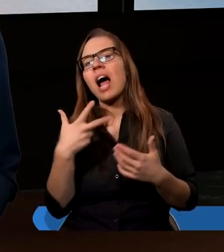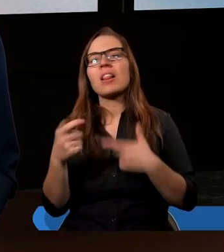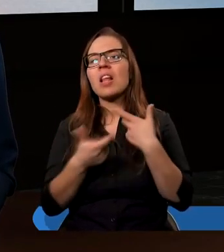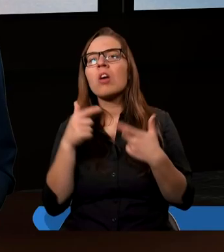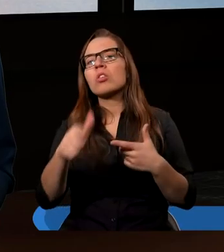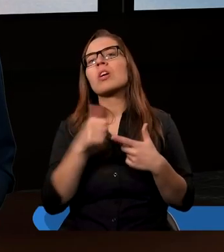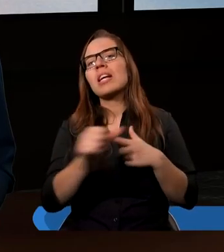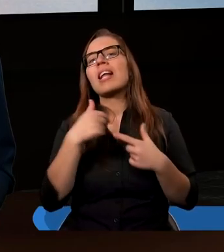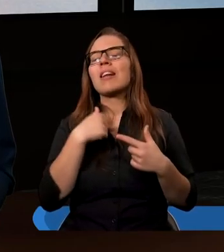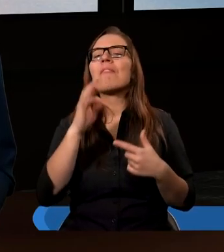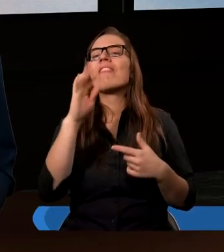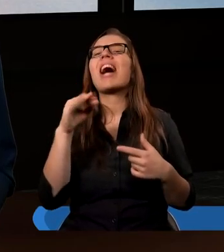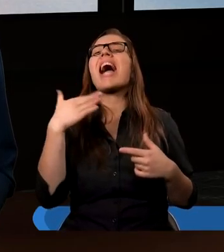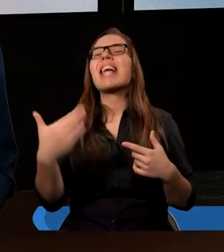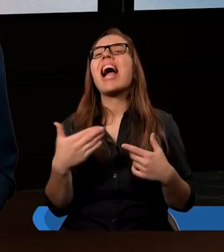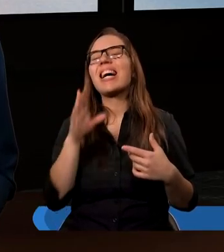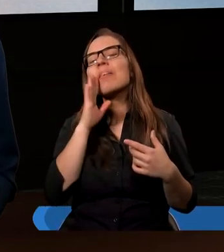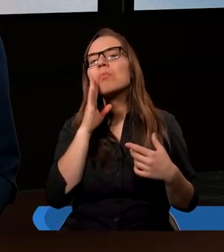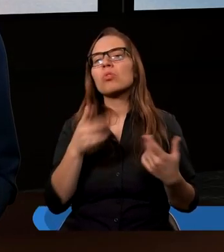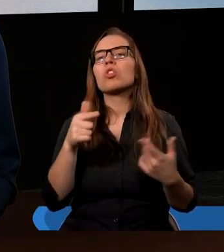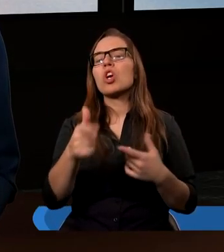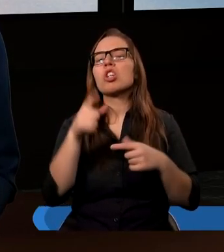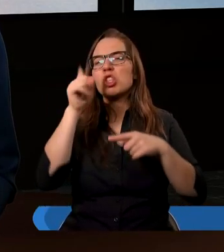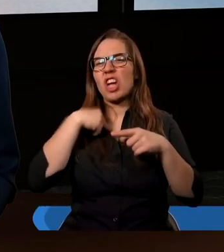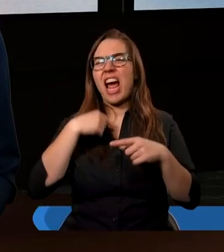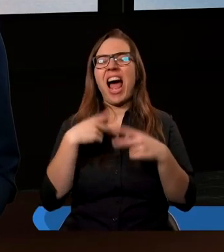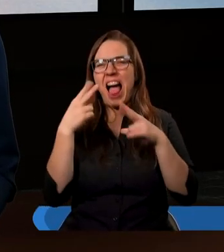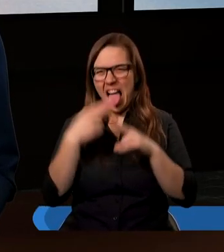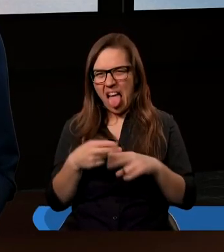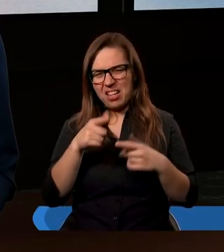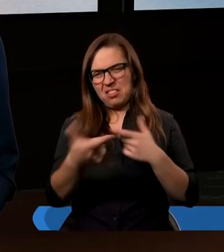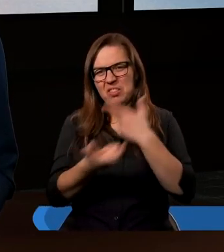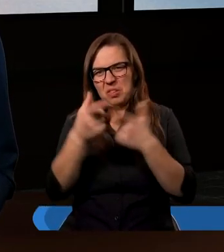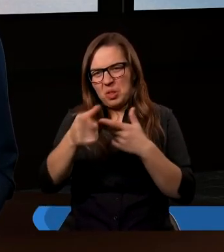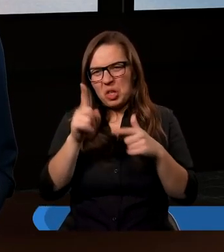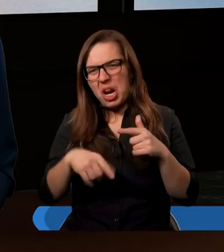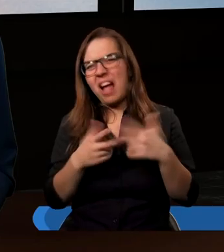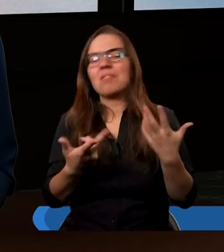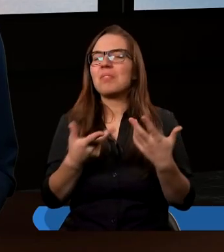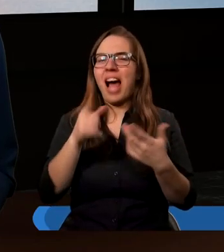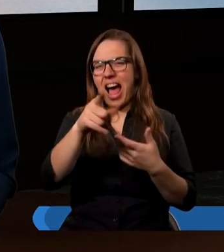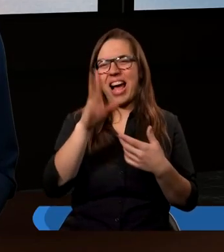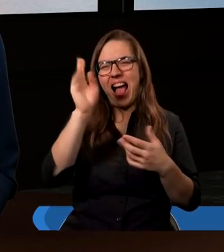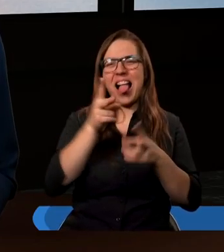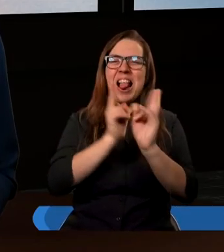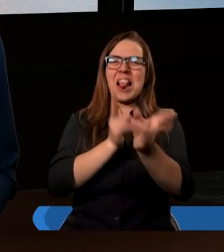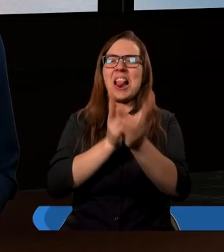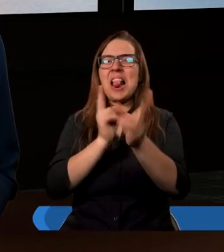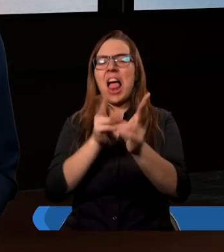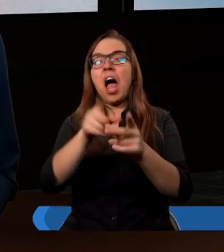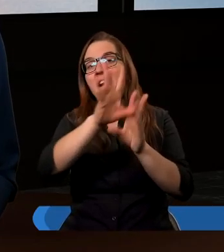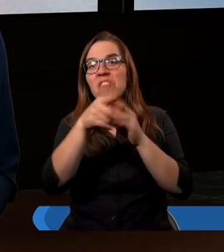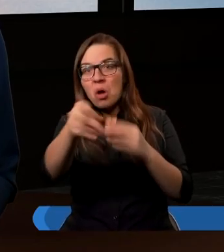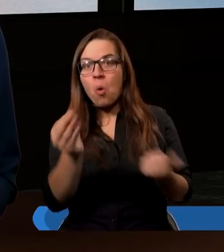to ja jestem tym frajerem, który jest, Jejciu, ale jesteś naiwna, że ty na przykład wszystko uczciwie robisz,